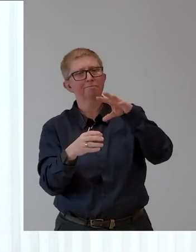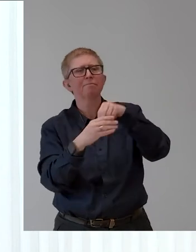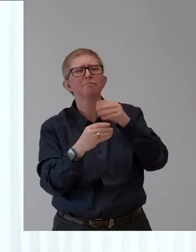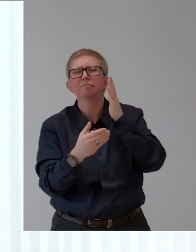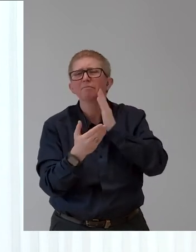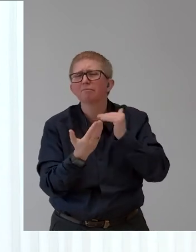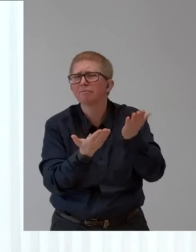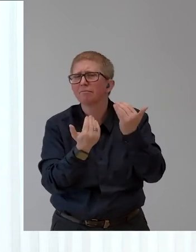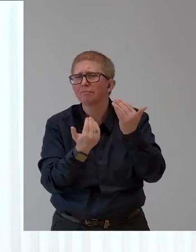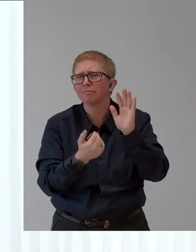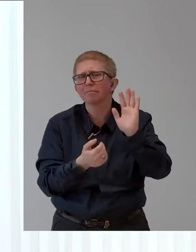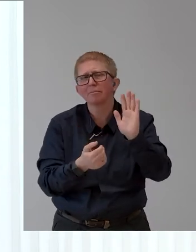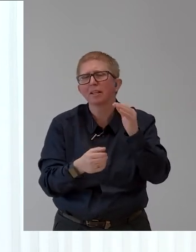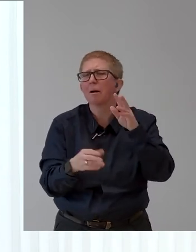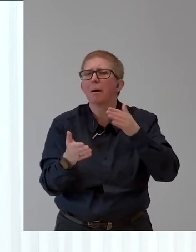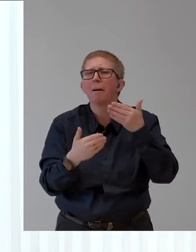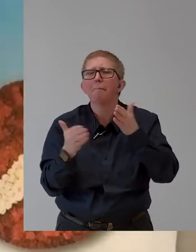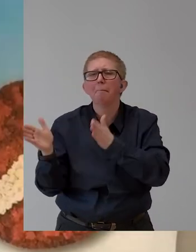the virtual floor is yours.